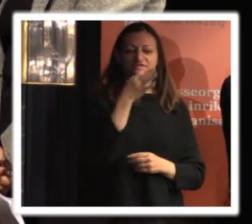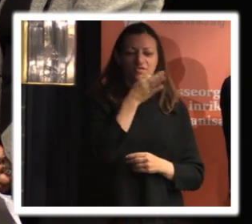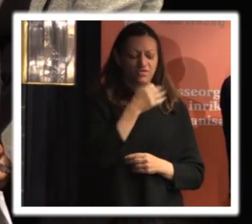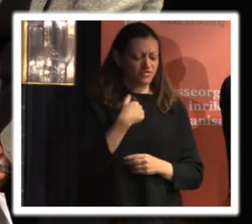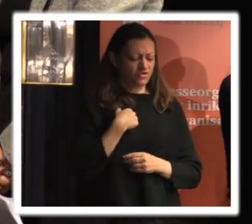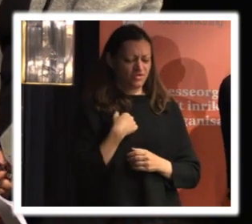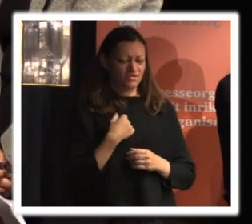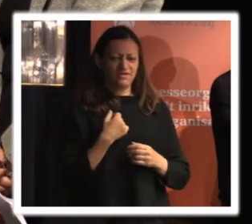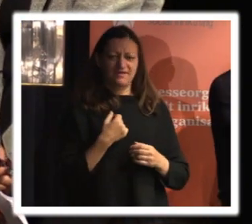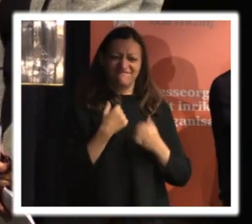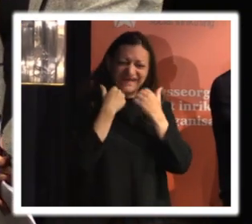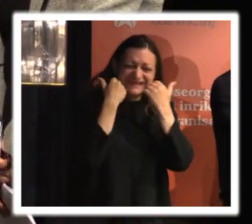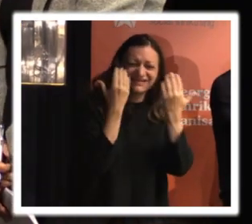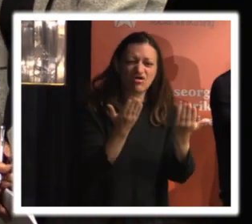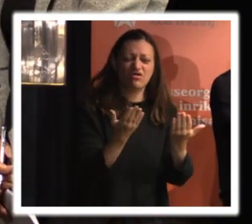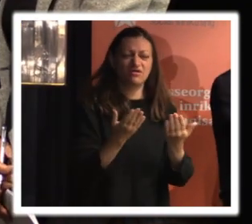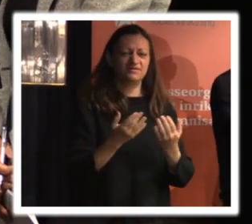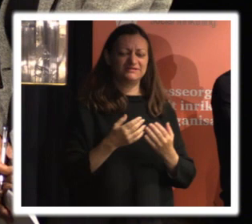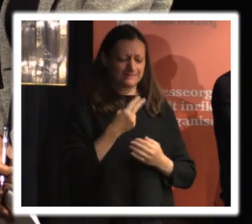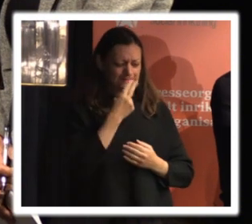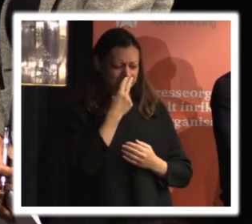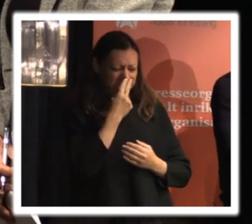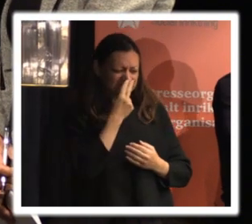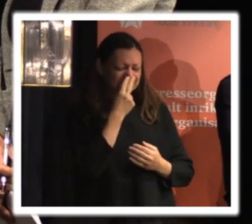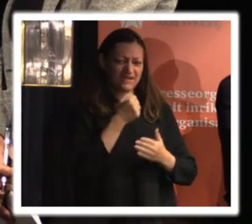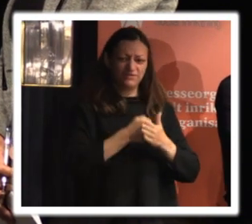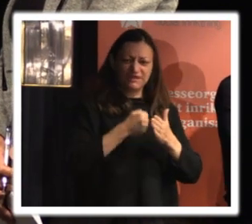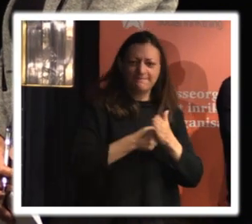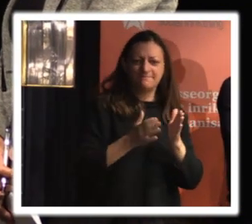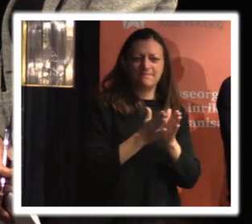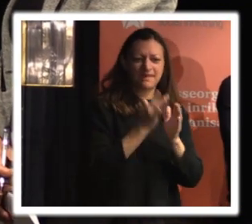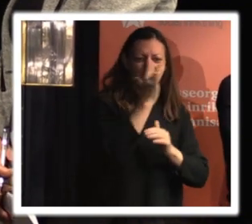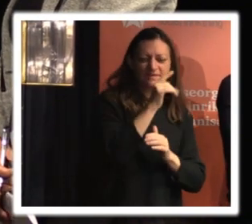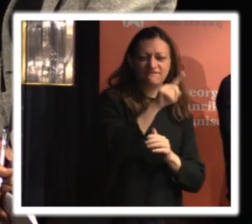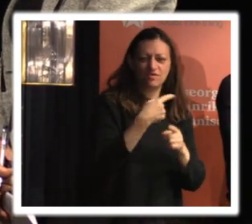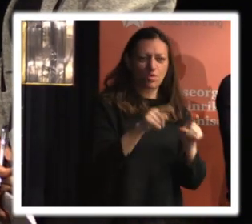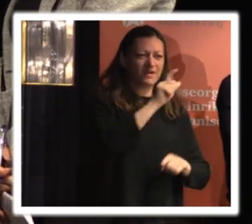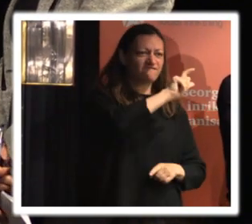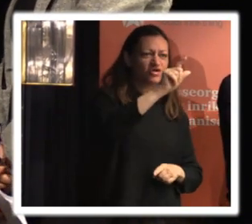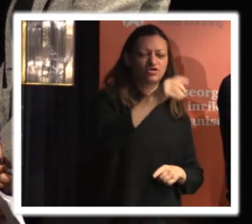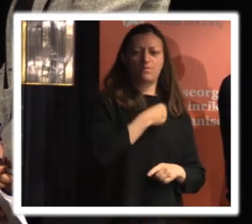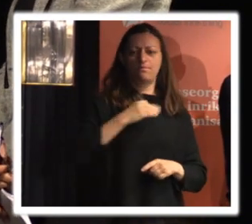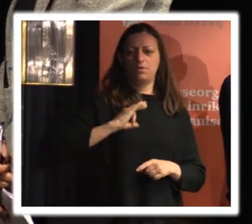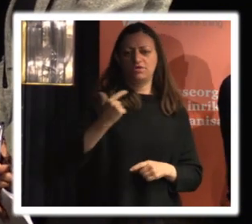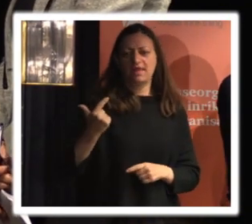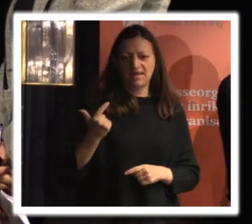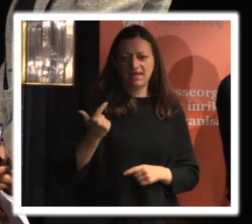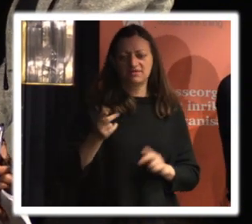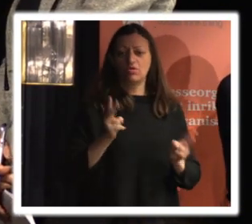och tampas med problematik för för företag myndigheter också